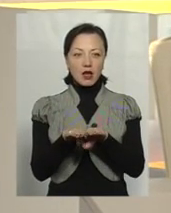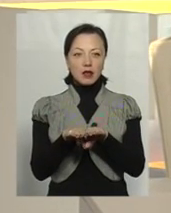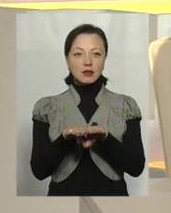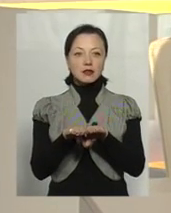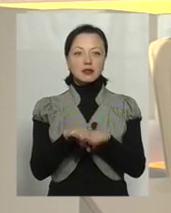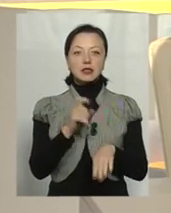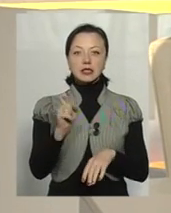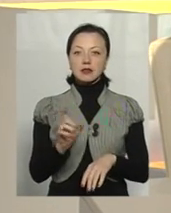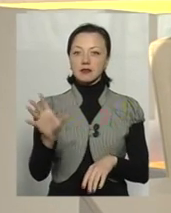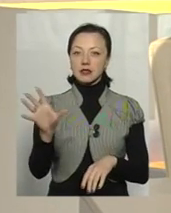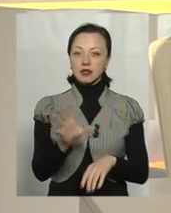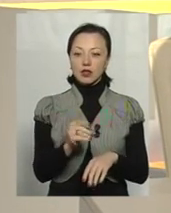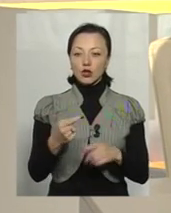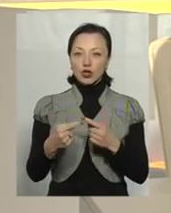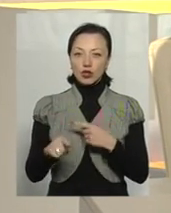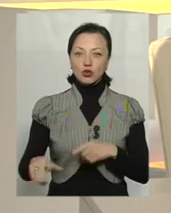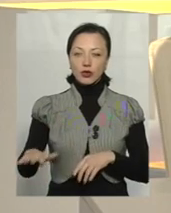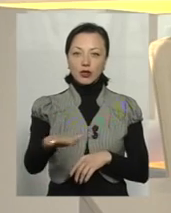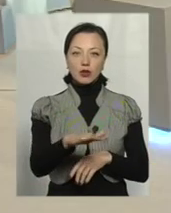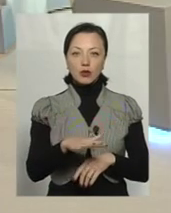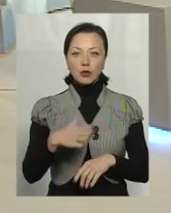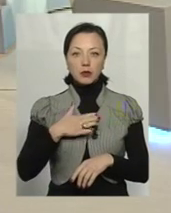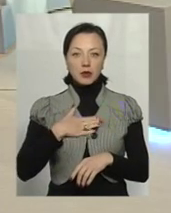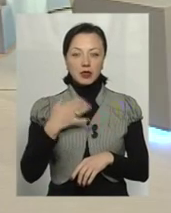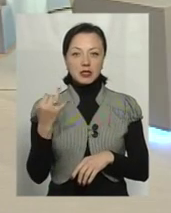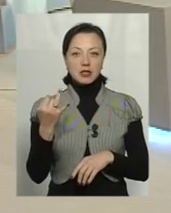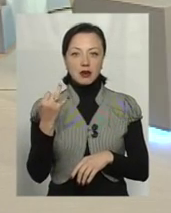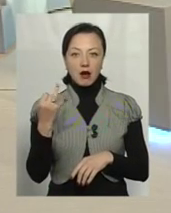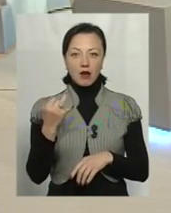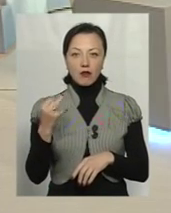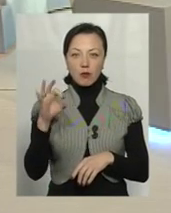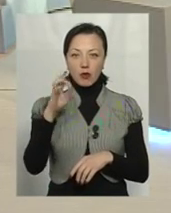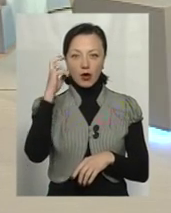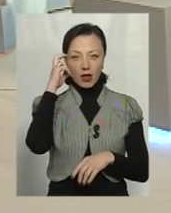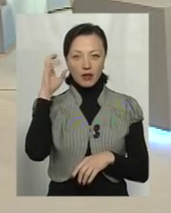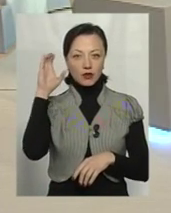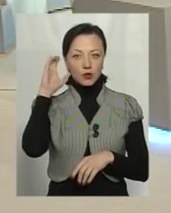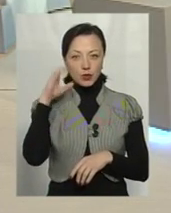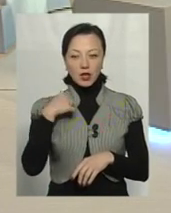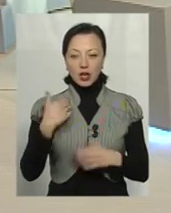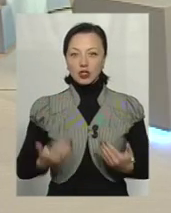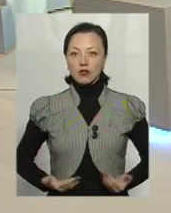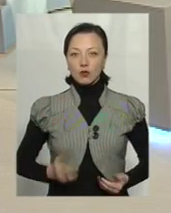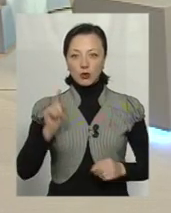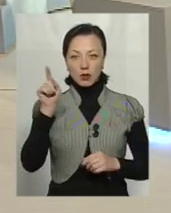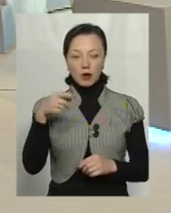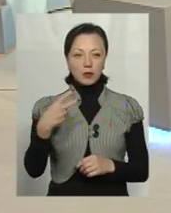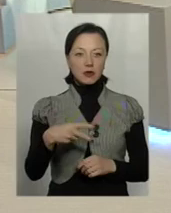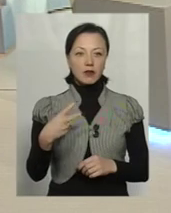усією іншою територією. Мені цікаво про столицю слухати, я в ній живу приблизно 20 років.